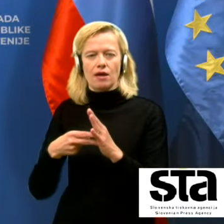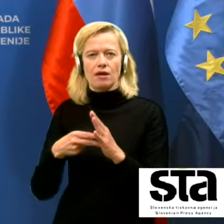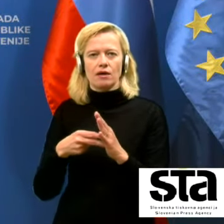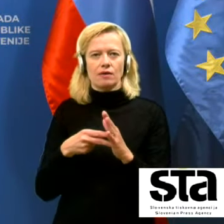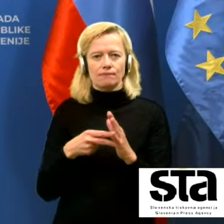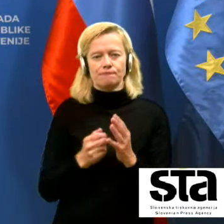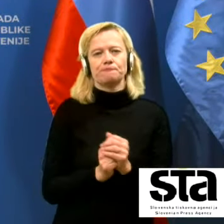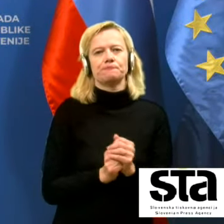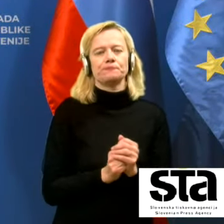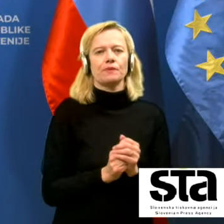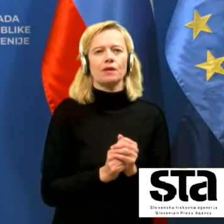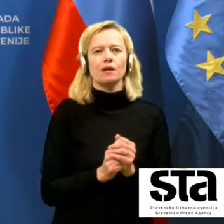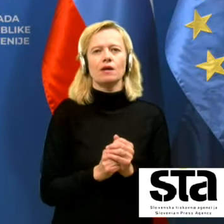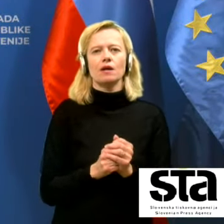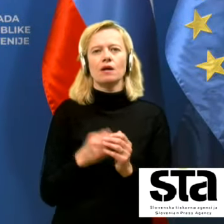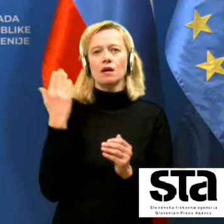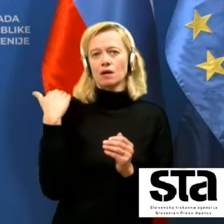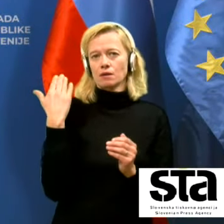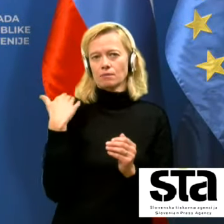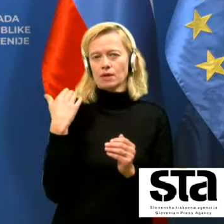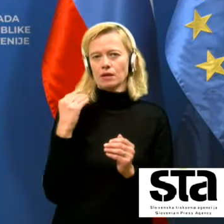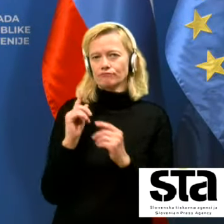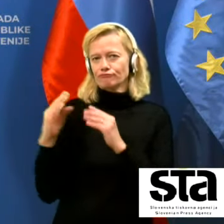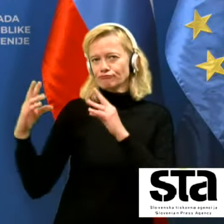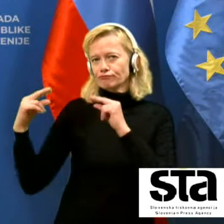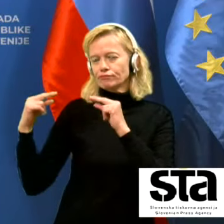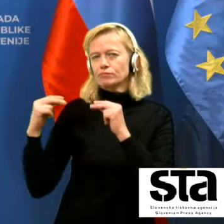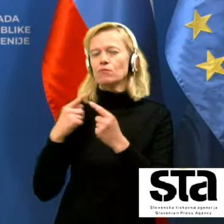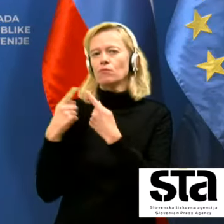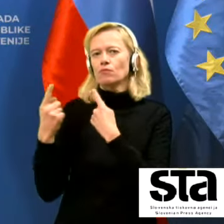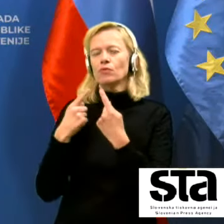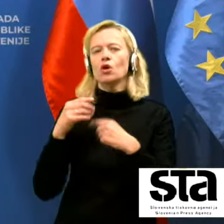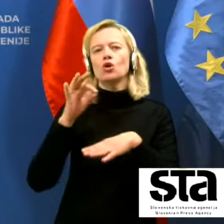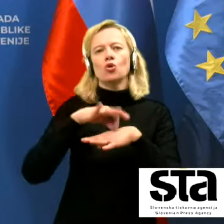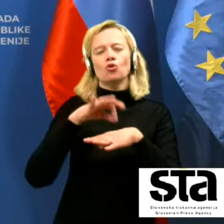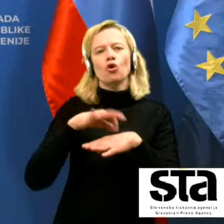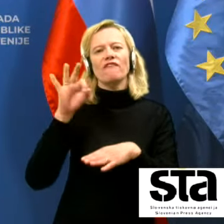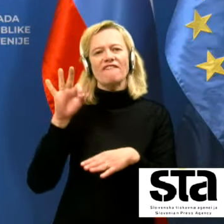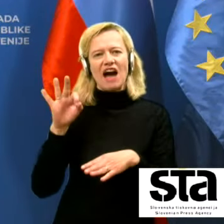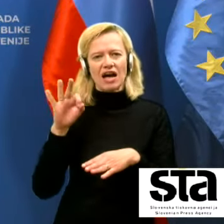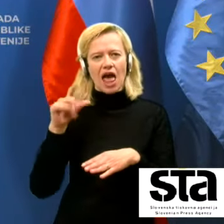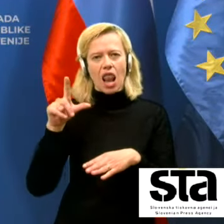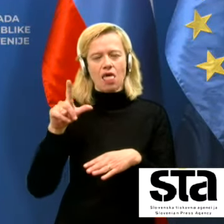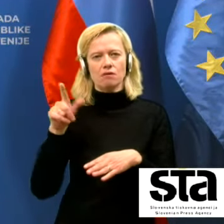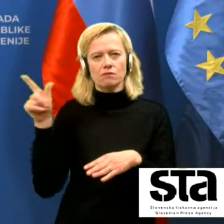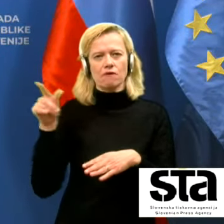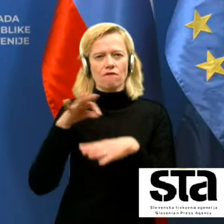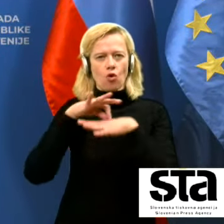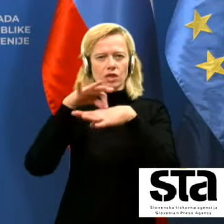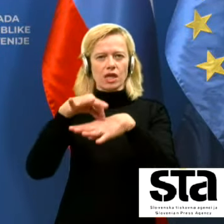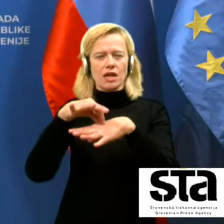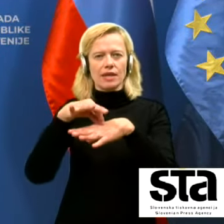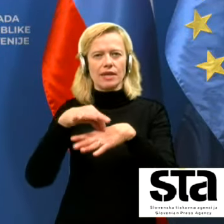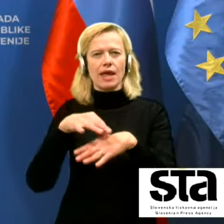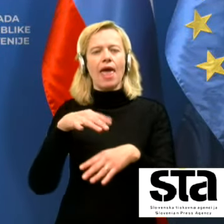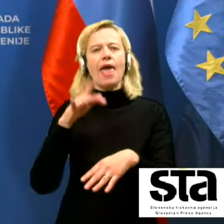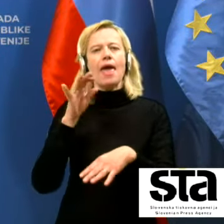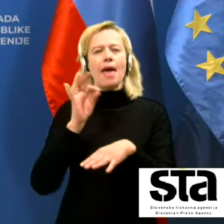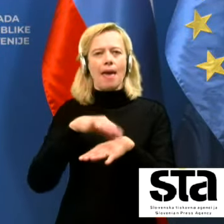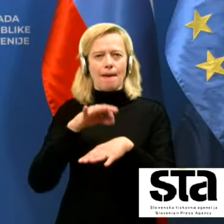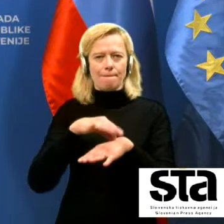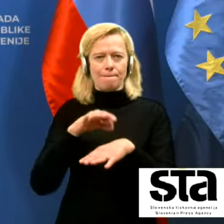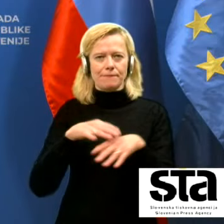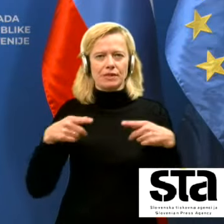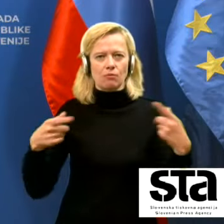malo prej ponovno z dr. Fafanglom kot vodilnim epidemiologom v naši državi